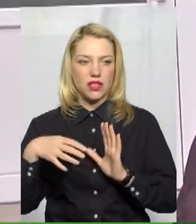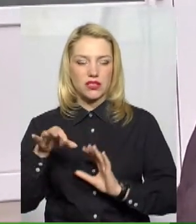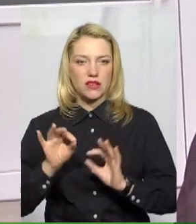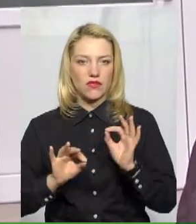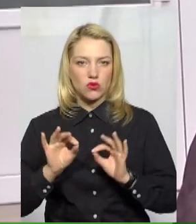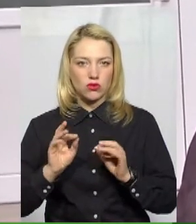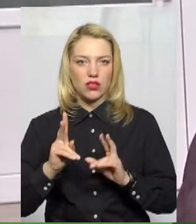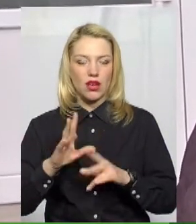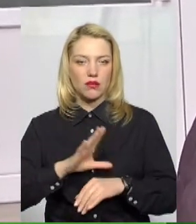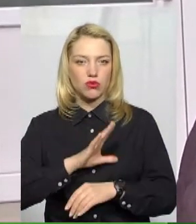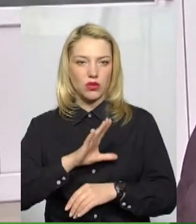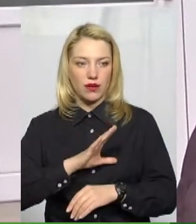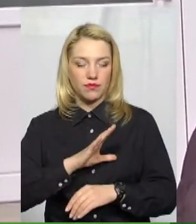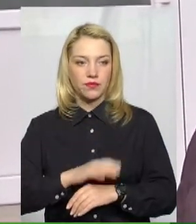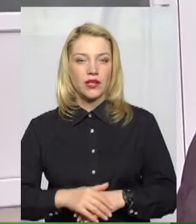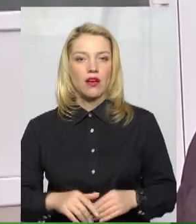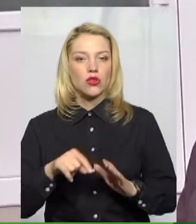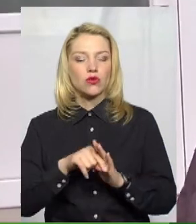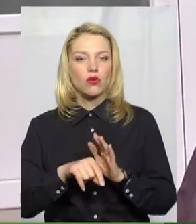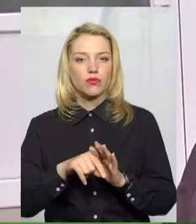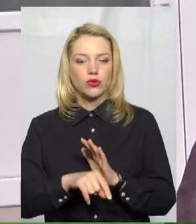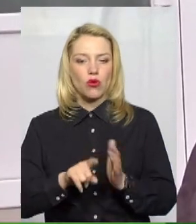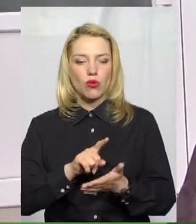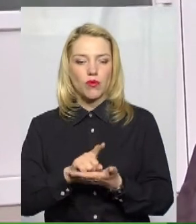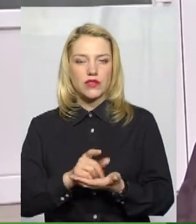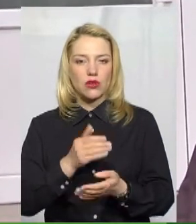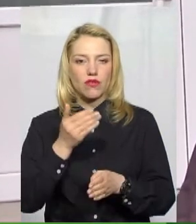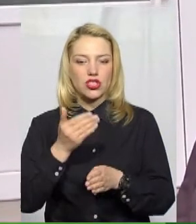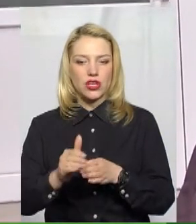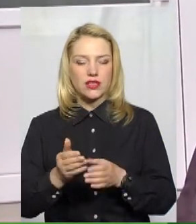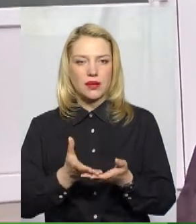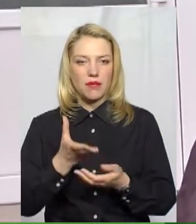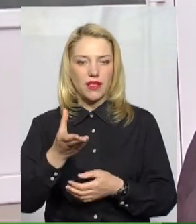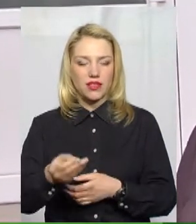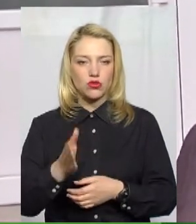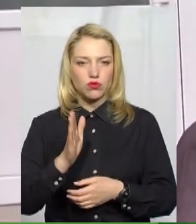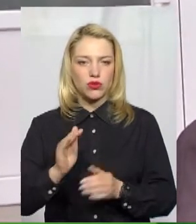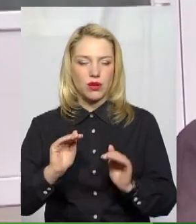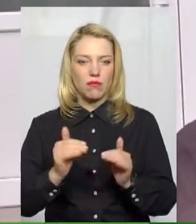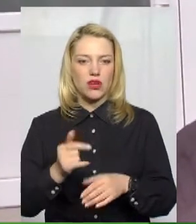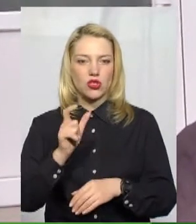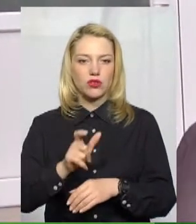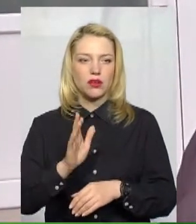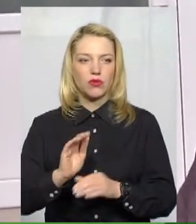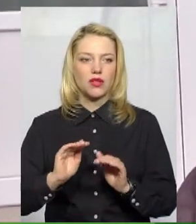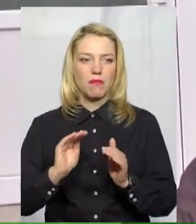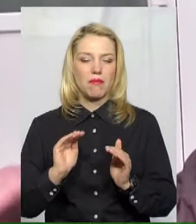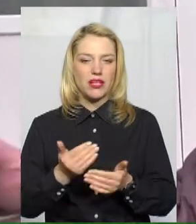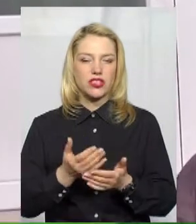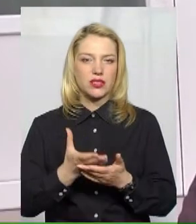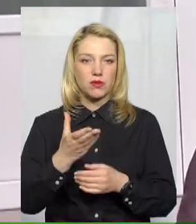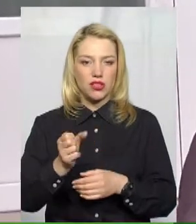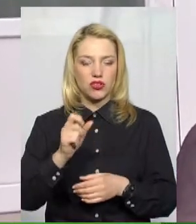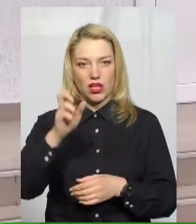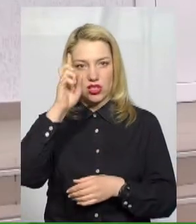як була. Тобто, обов'язкова частка платежу буде менше, особа, якби менше, буде сплачувати домогосподарство, а